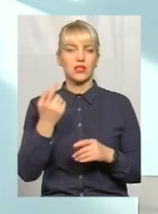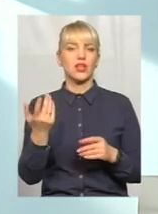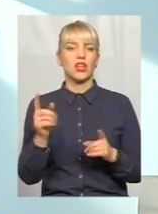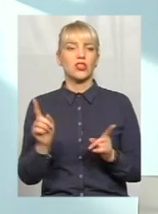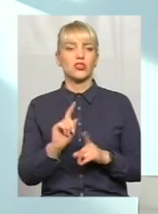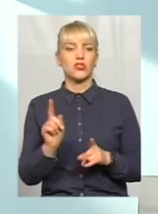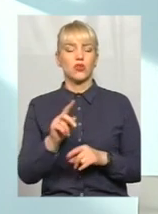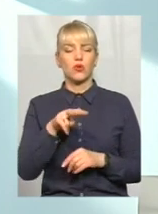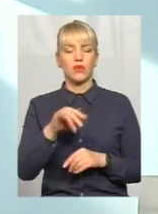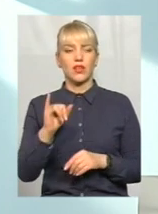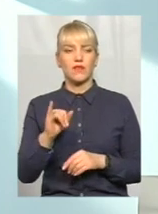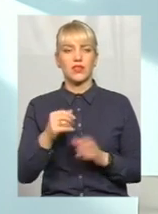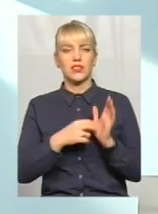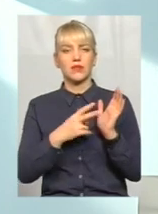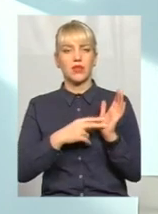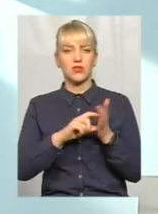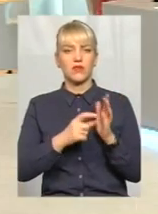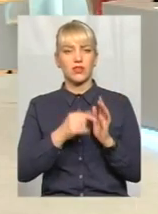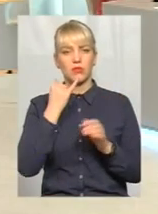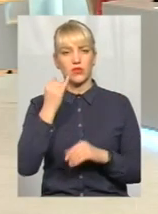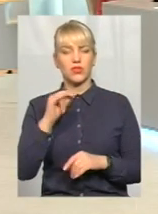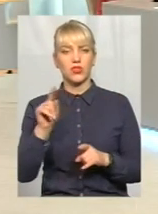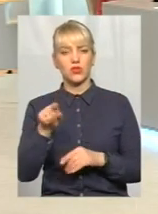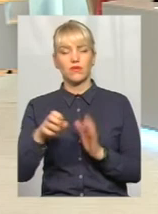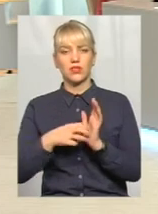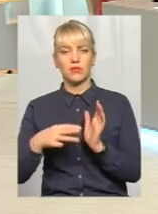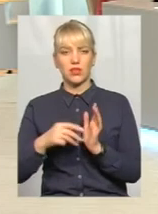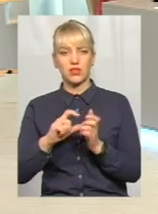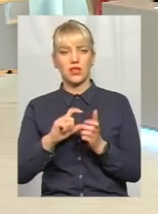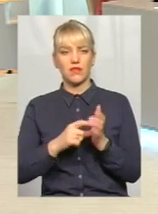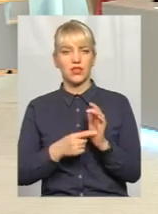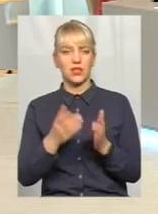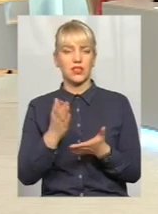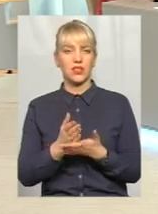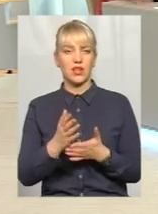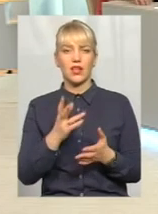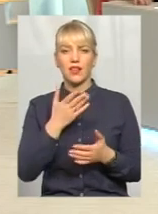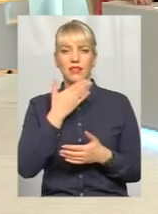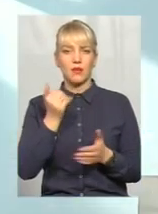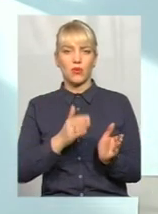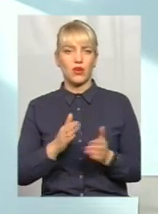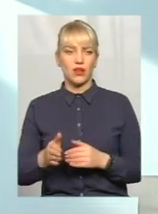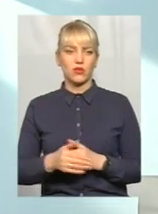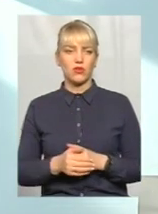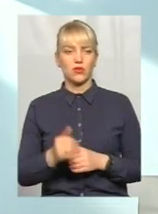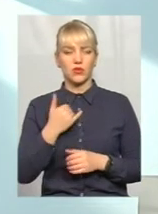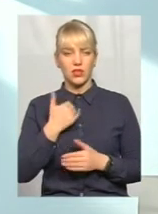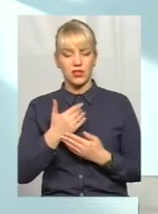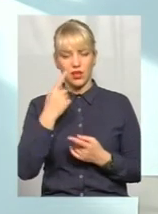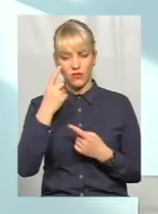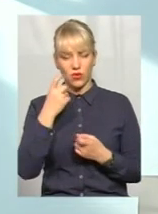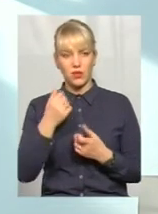Людмила Іваніна з 17-ї квартири перезвонила, що в 18-ї квартирі є непорядок. У нас є інформація, ми